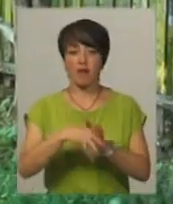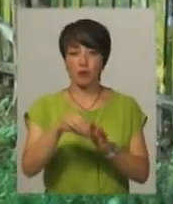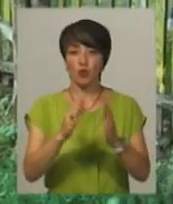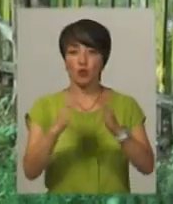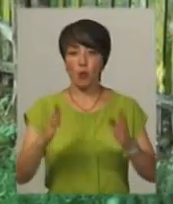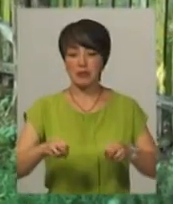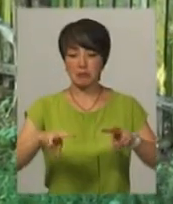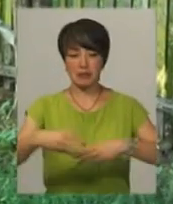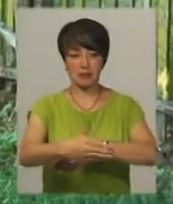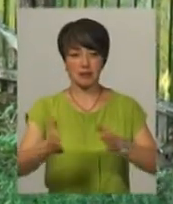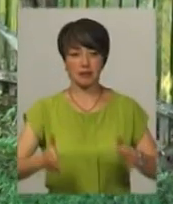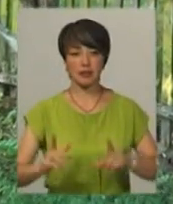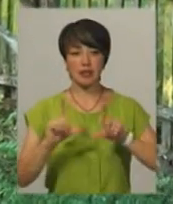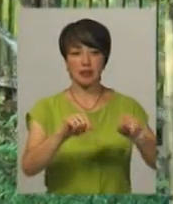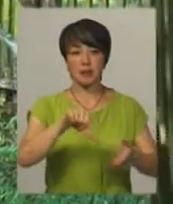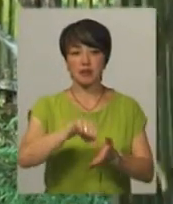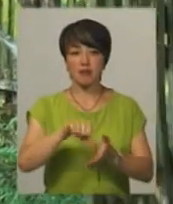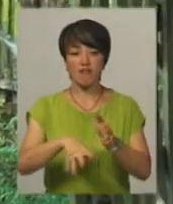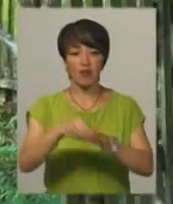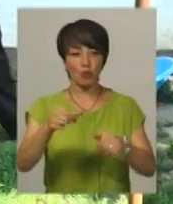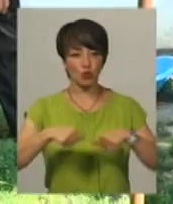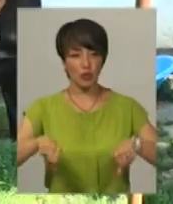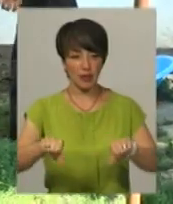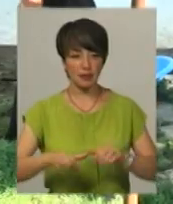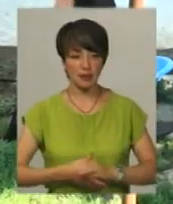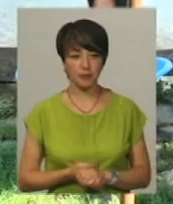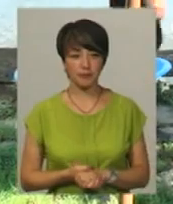зі спеціальною скринькою їдуть представники виборчої дільниці.